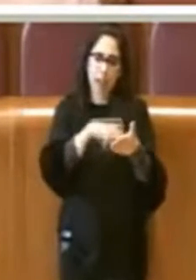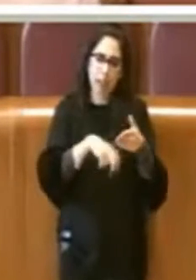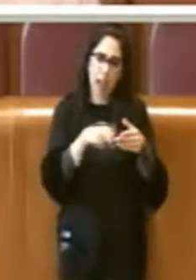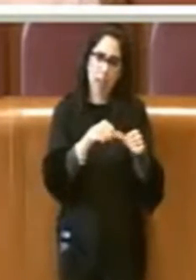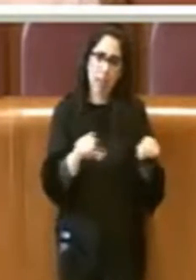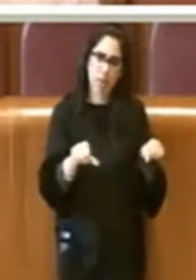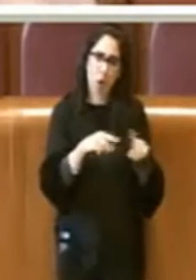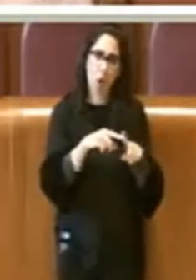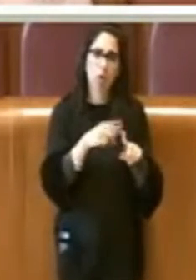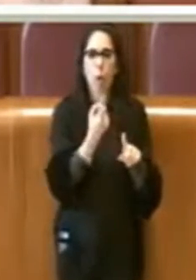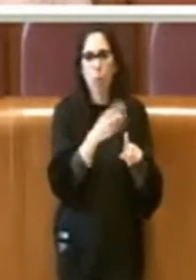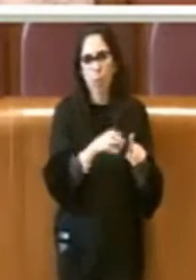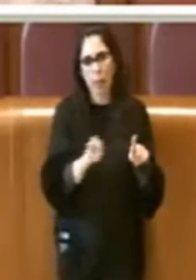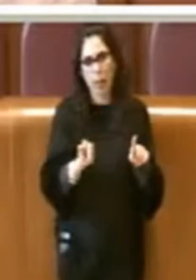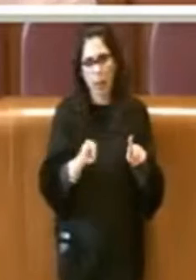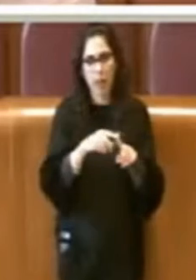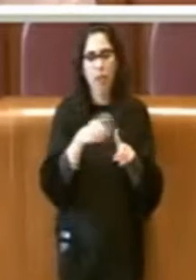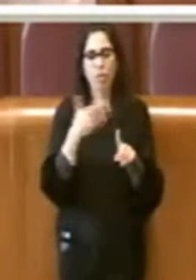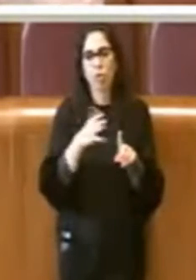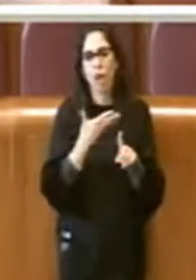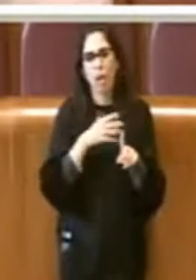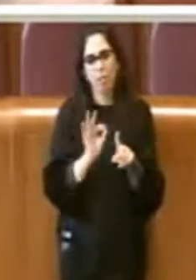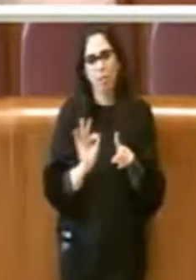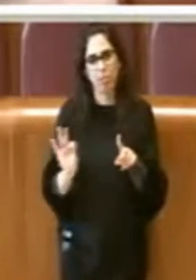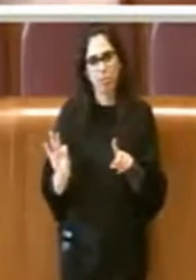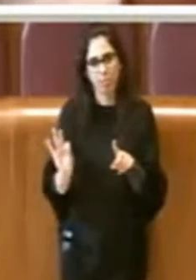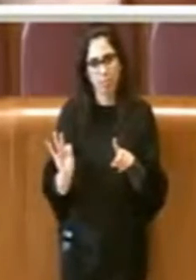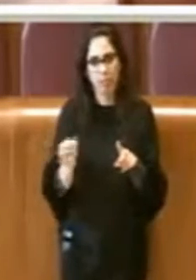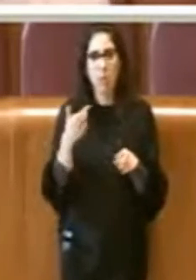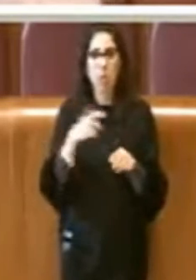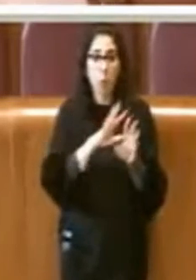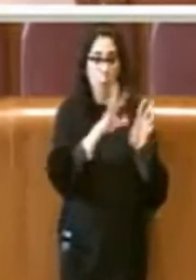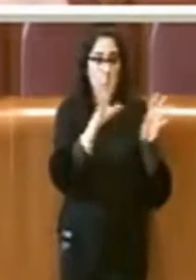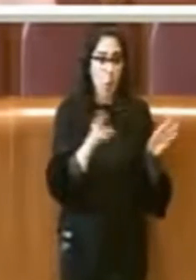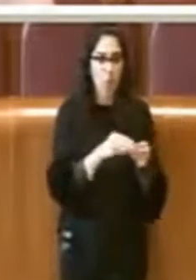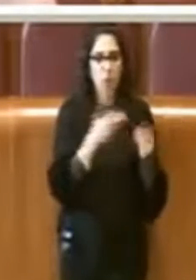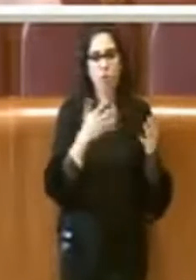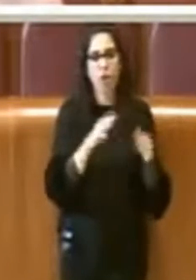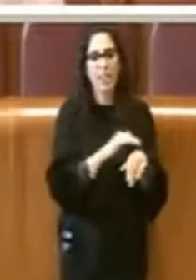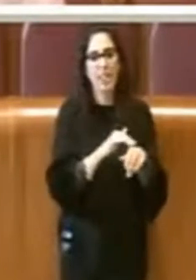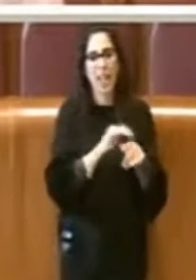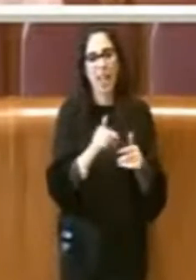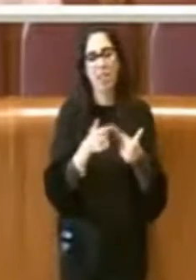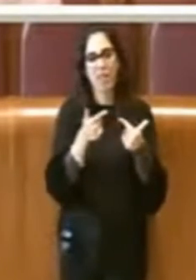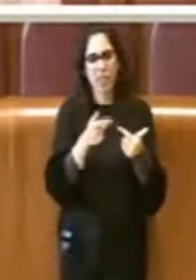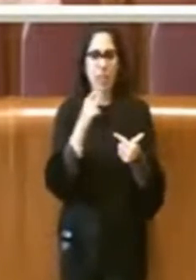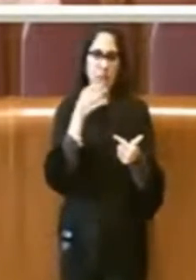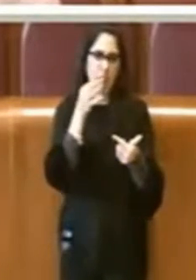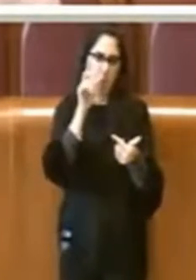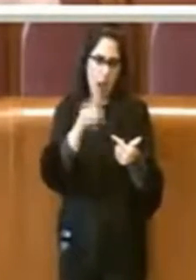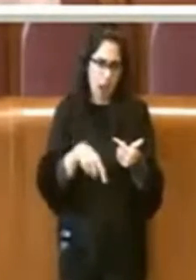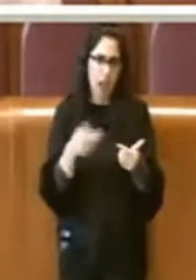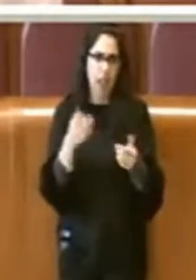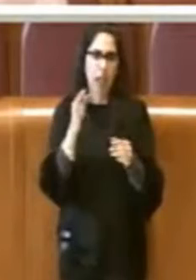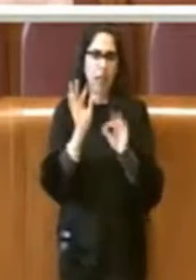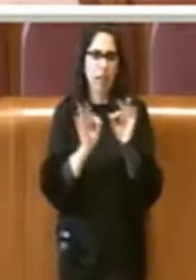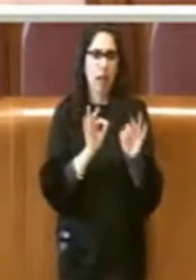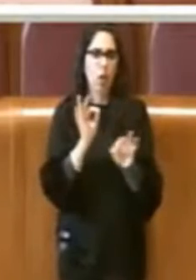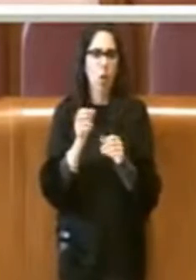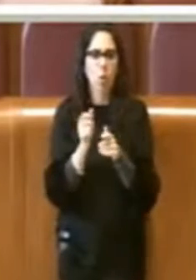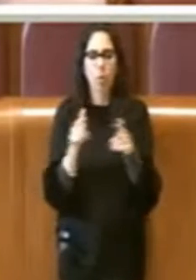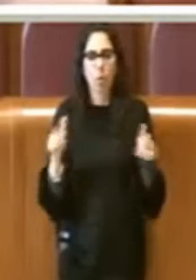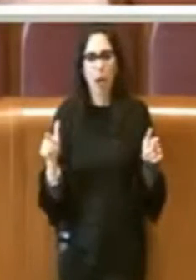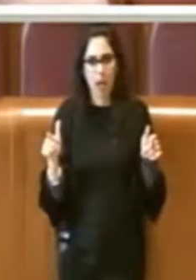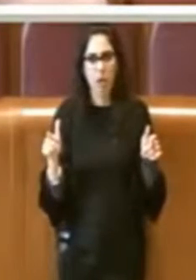soggiorno, visto che già tutto quanto va nei servizi e quindi anche nel decoro urbano e abbiamo